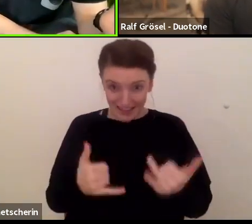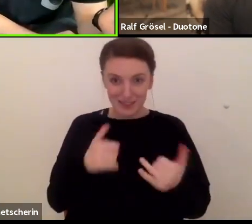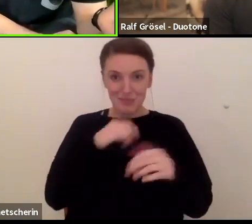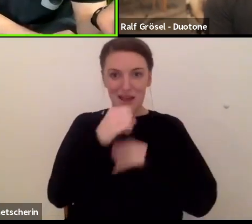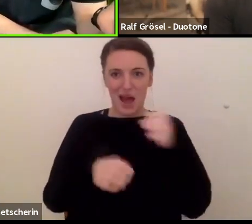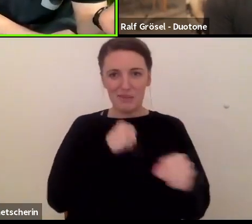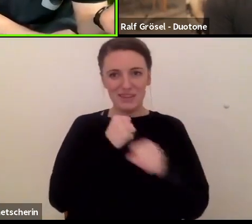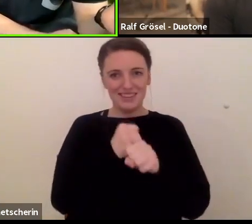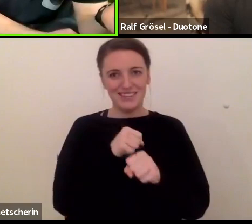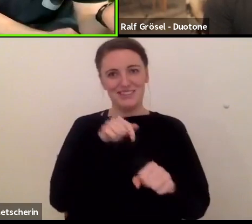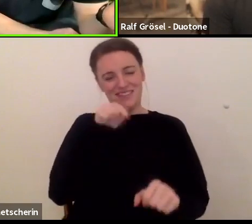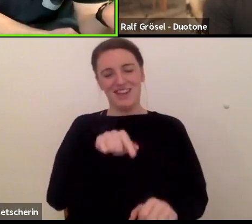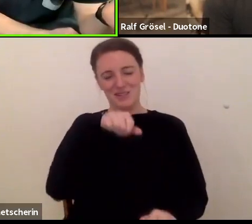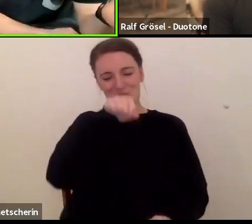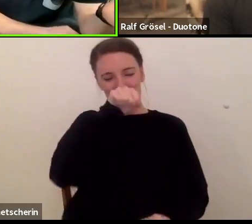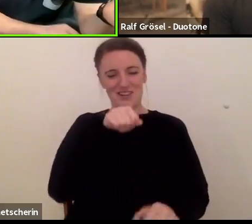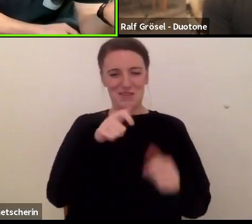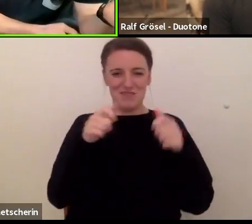sage ich jetzt mal,